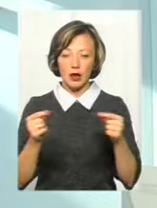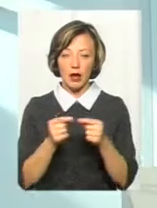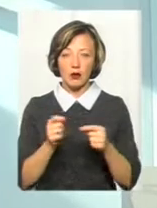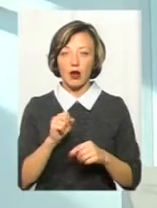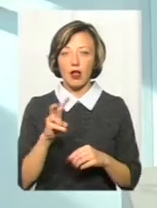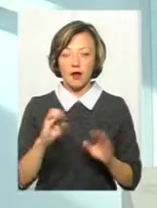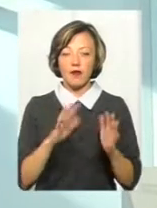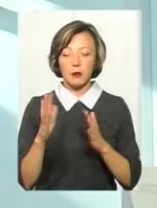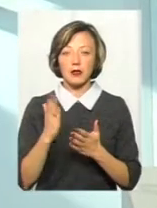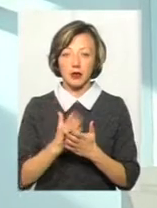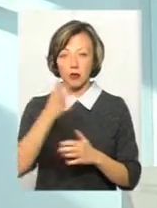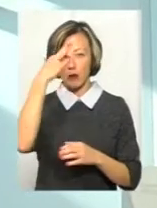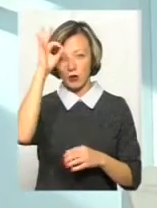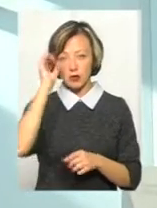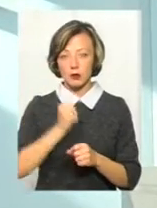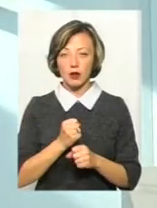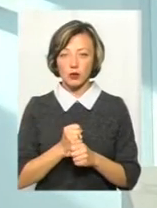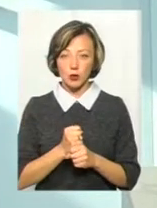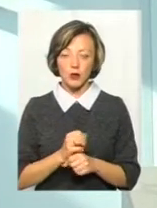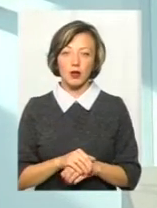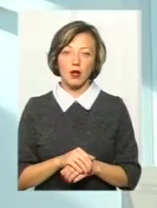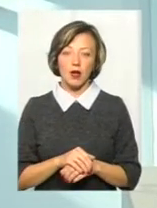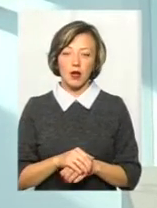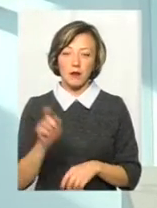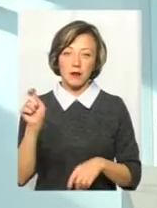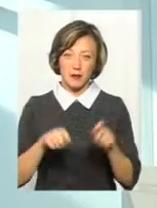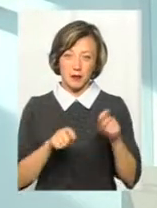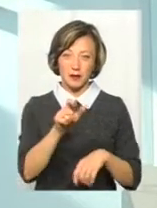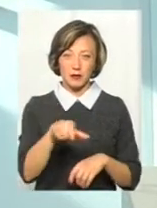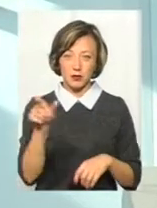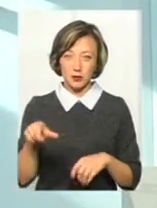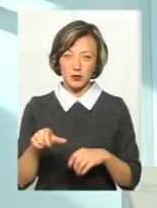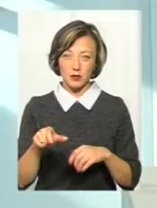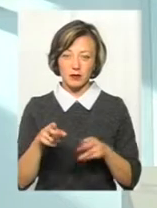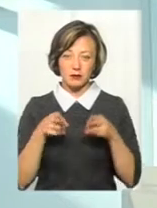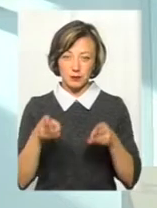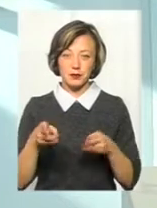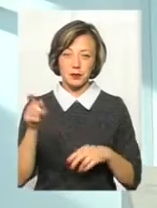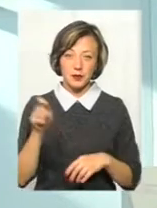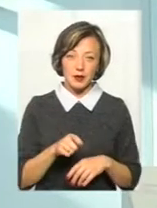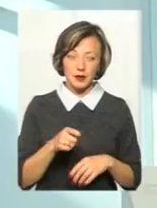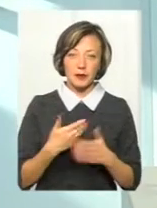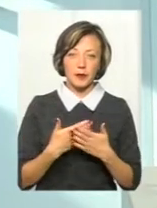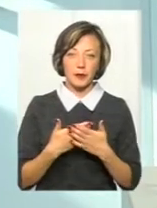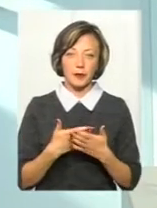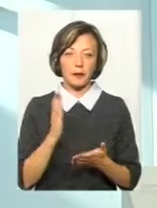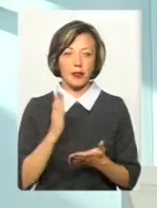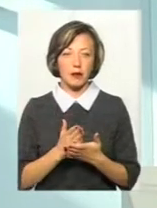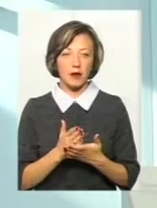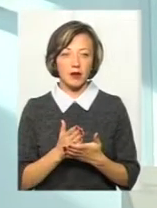випадки є, поліція працює. Гастролери приїхали, як правило, вони мають